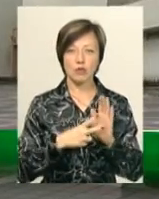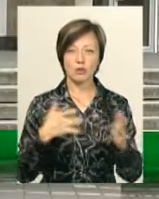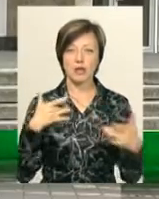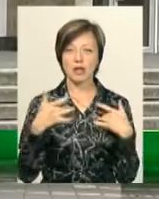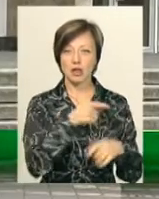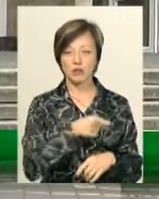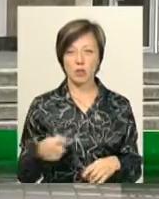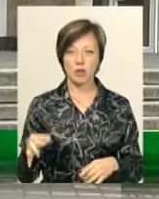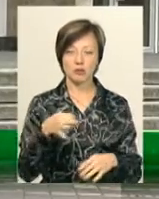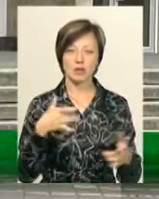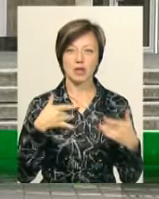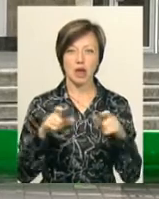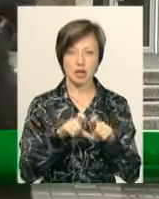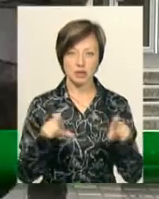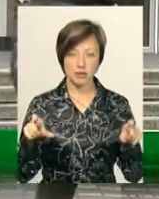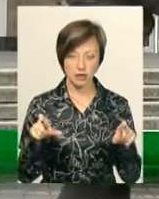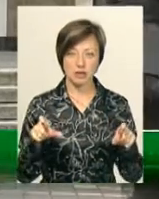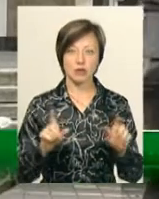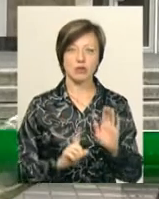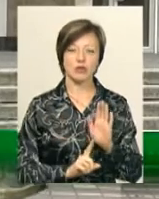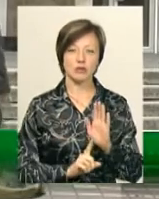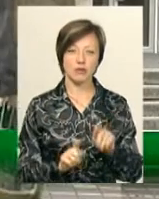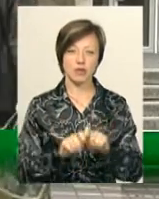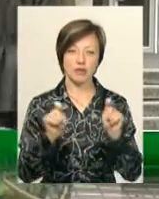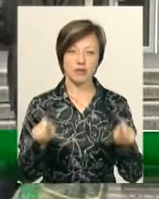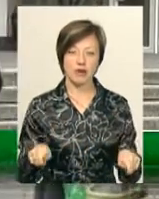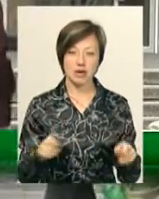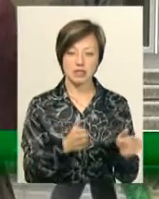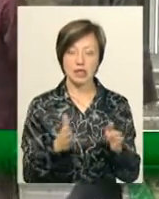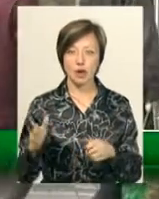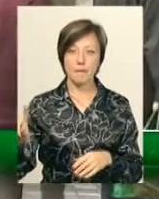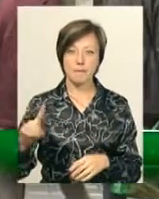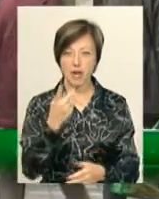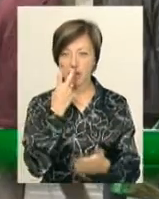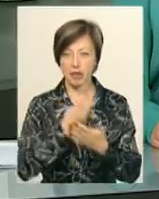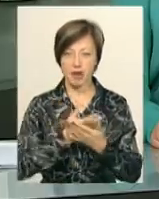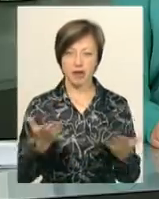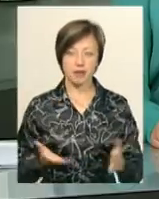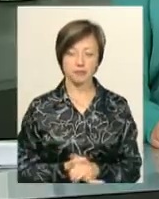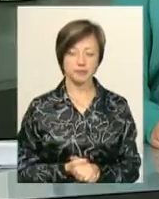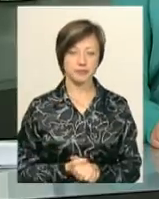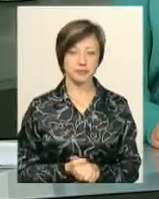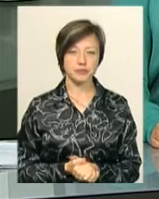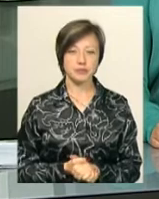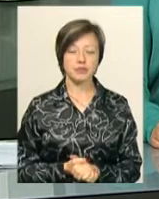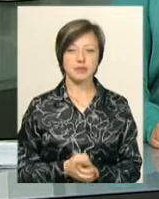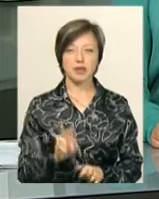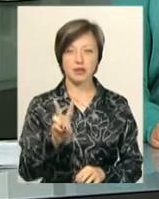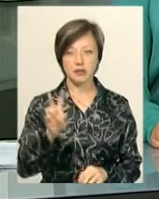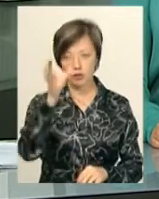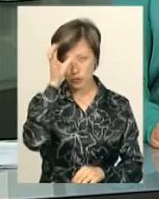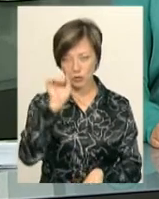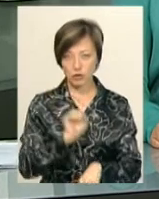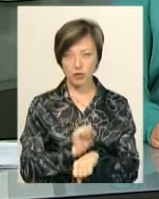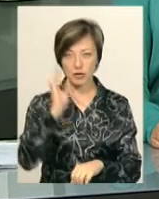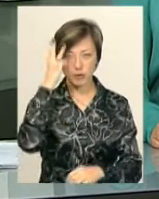академічному музично-драматичному театрі імені Михайла Старицького відкривають серію «Прем'єр». Дві розумні зупинки